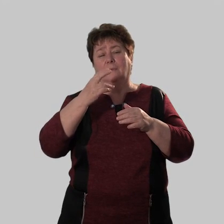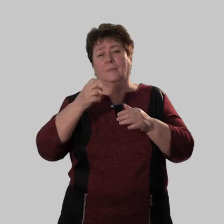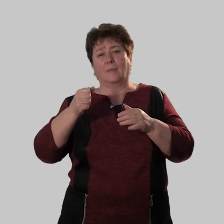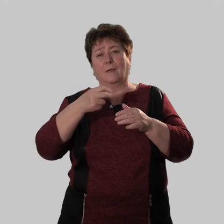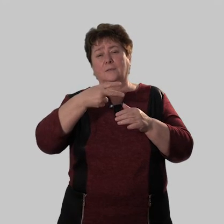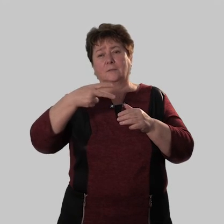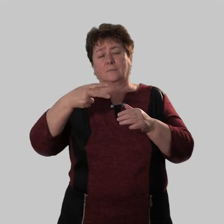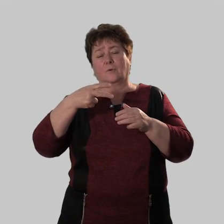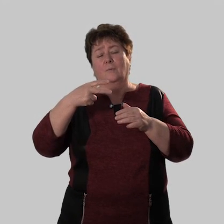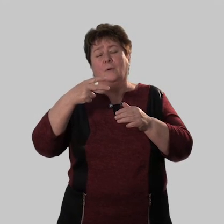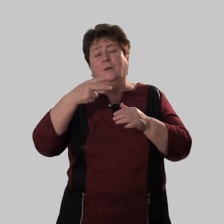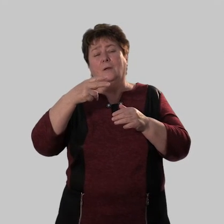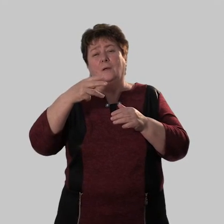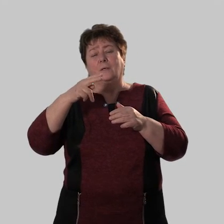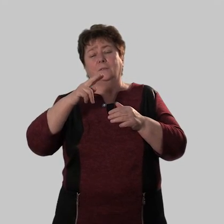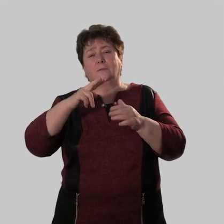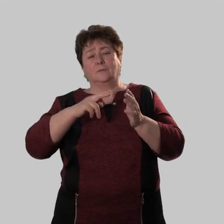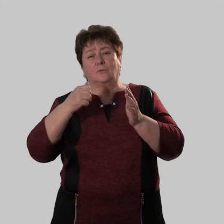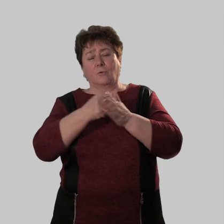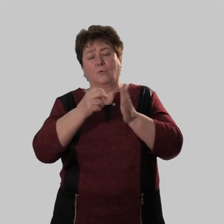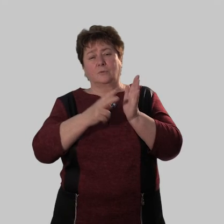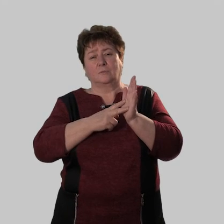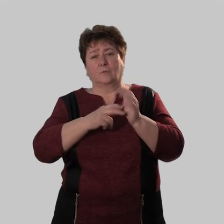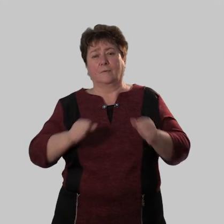на седьмом седьмом до седьмого